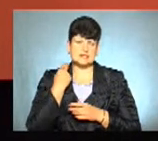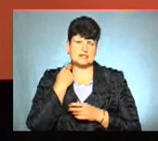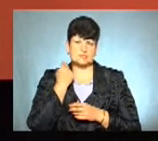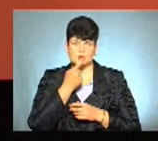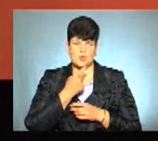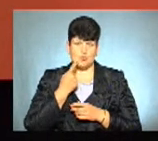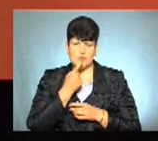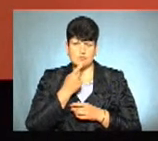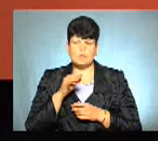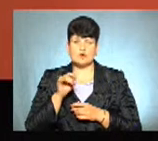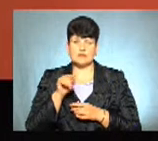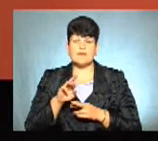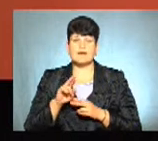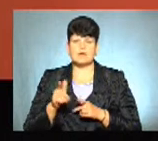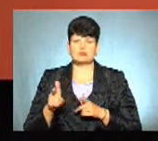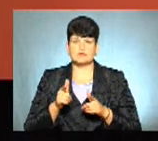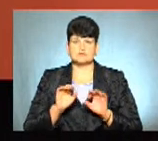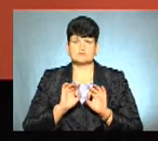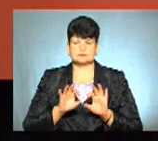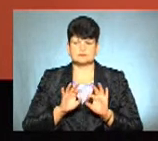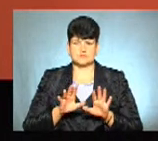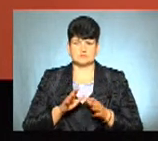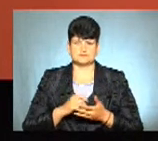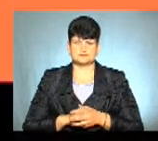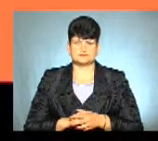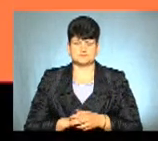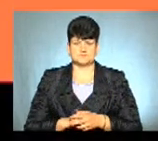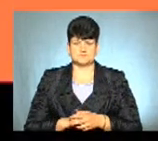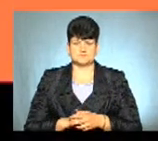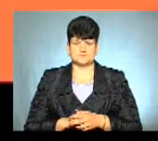мови. Про те, як готувалася, розповіла нашим кореспондентам.